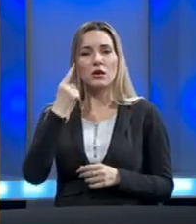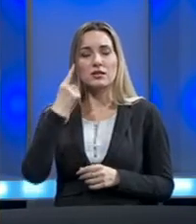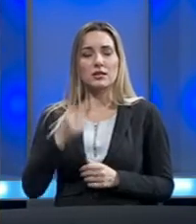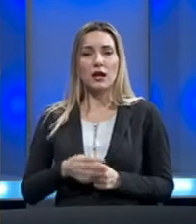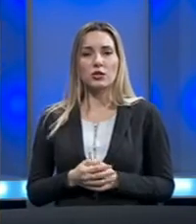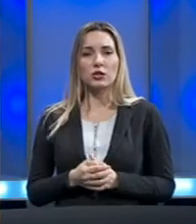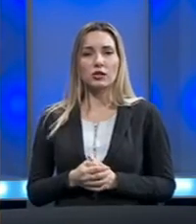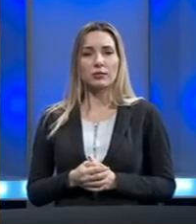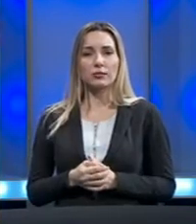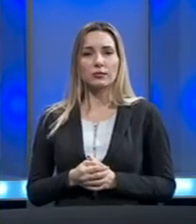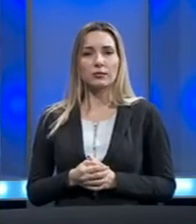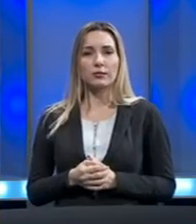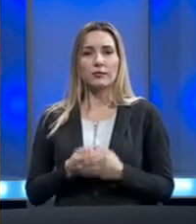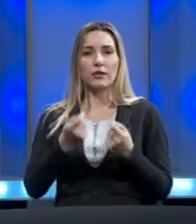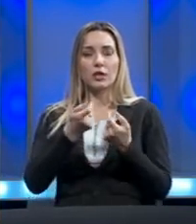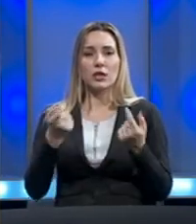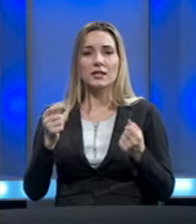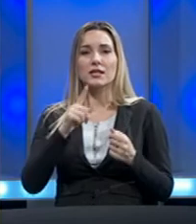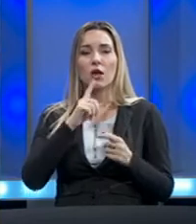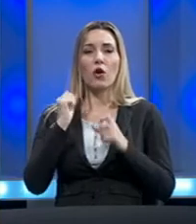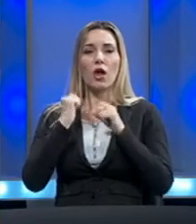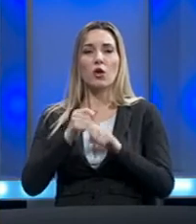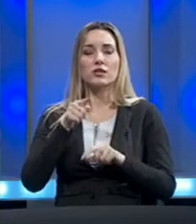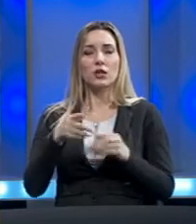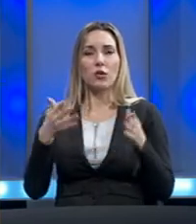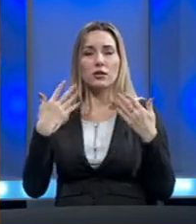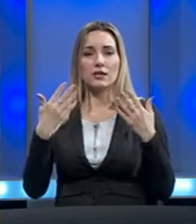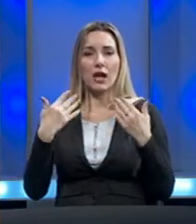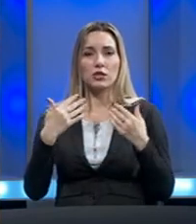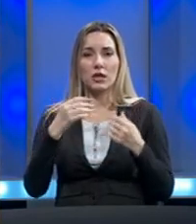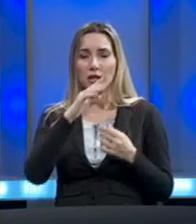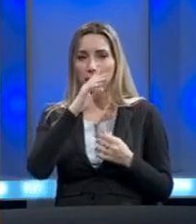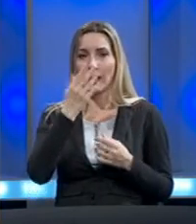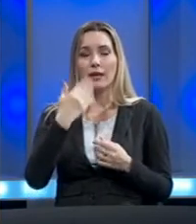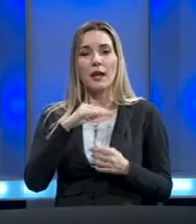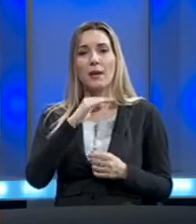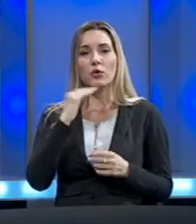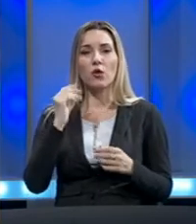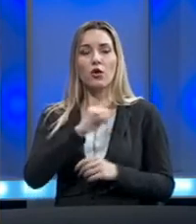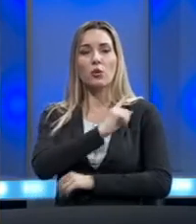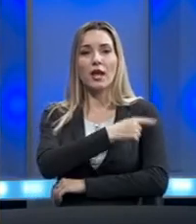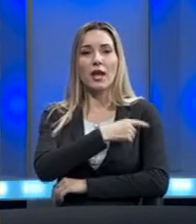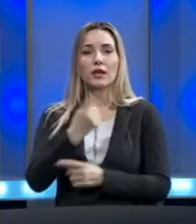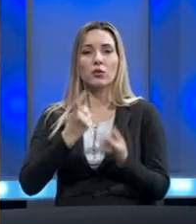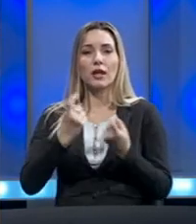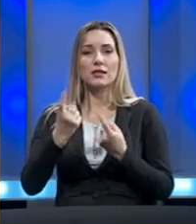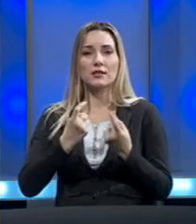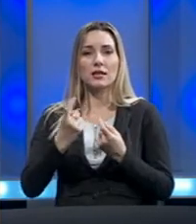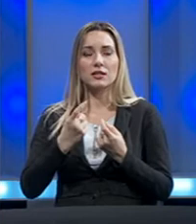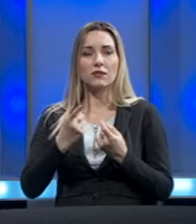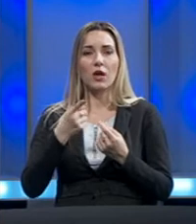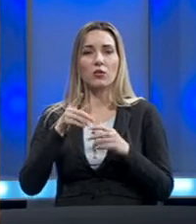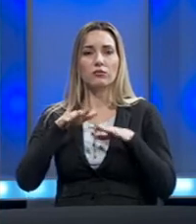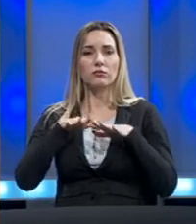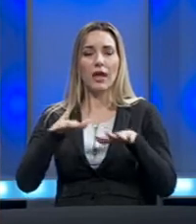čestice koje nose to zračenje nemaju dovolj energiju da izazovu fotoefekte,